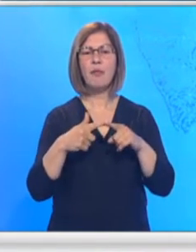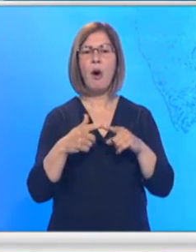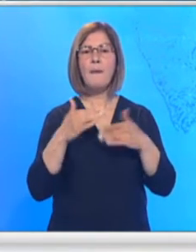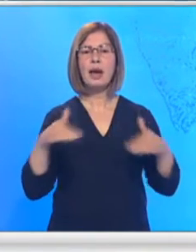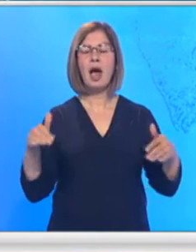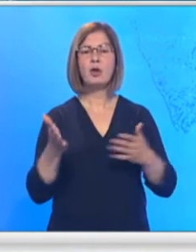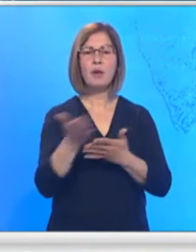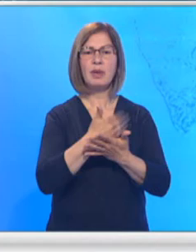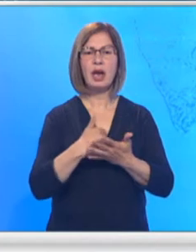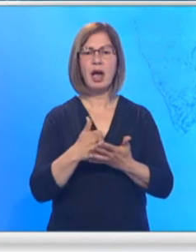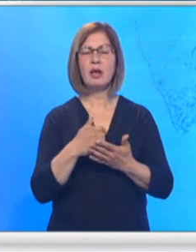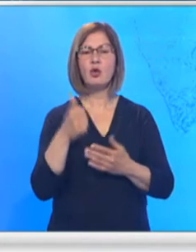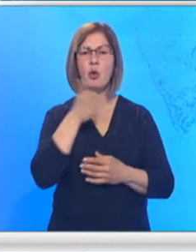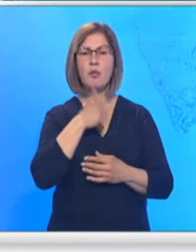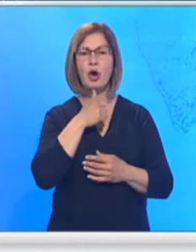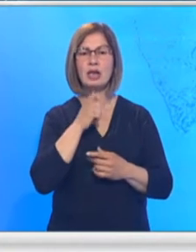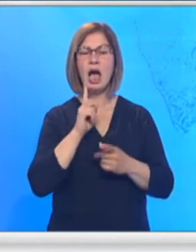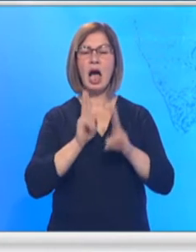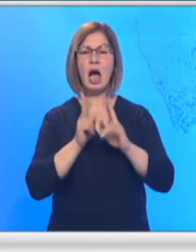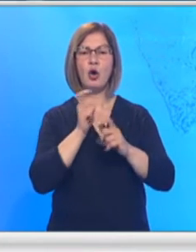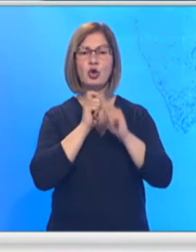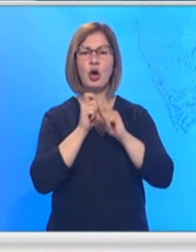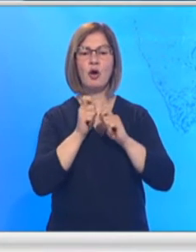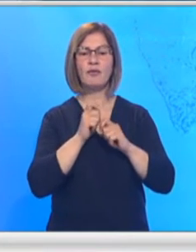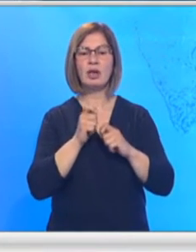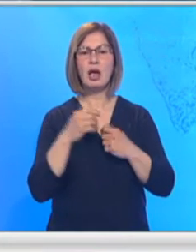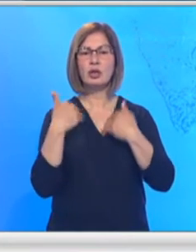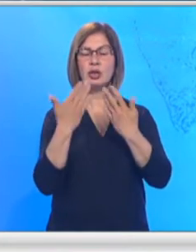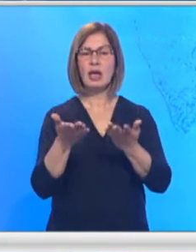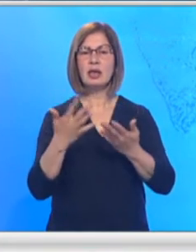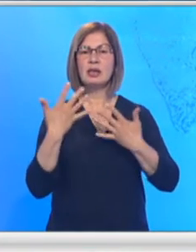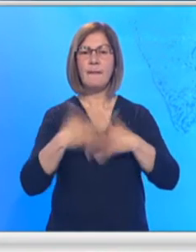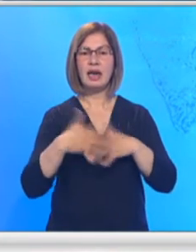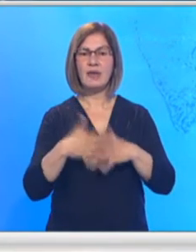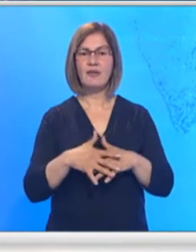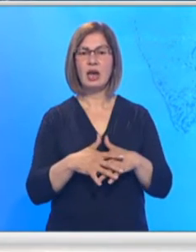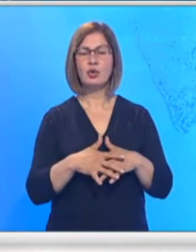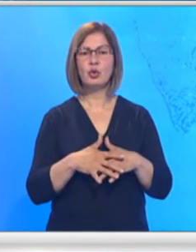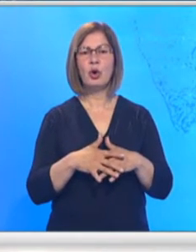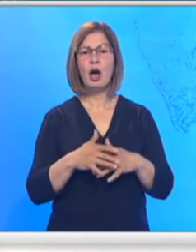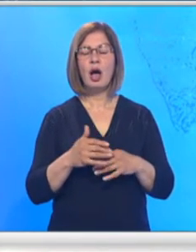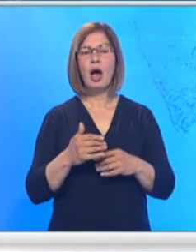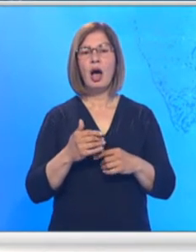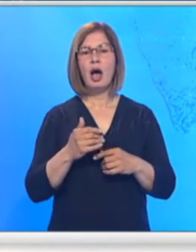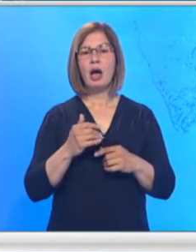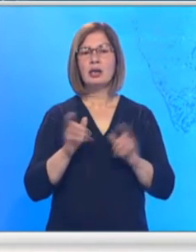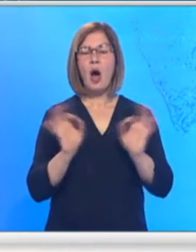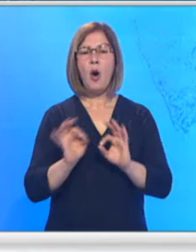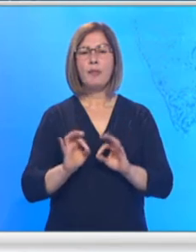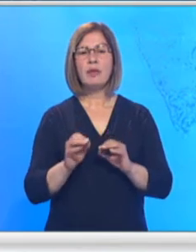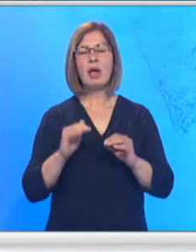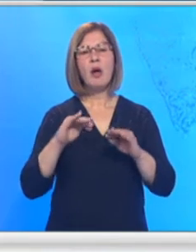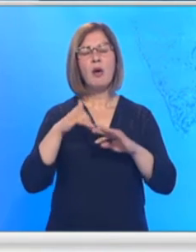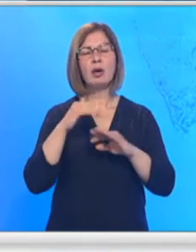poreza. Kako je ranije bilo dogovoreno, oni će biti preliveni privrednim subjektima i drugim subjektima za otklanjanje poslice